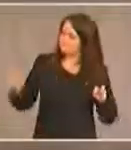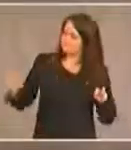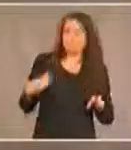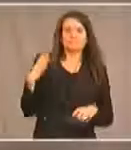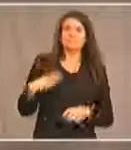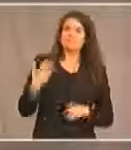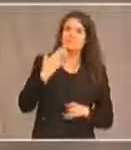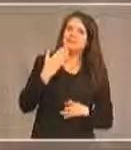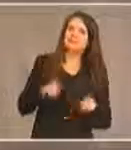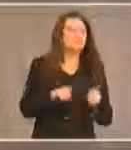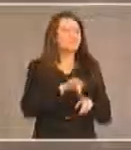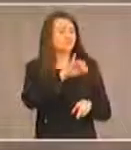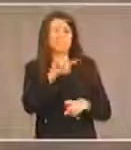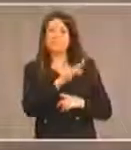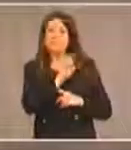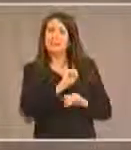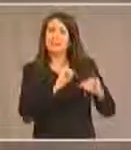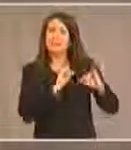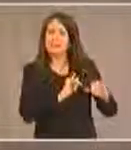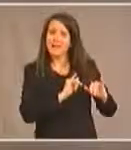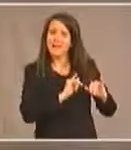et James d'être restés